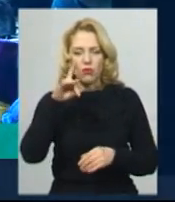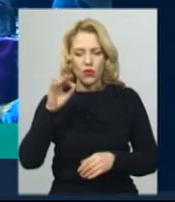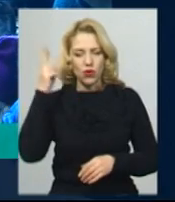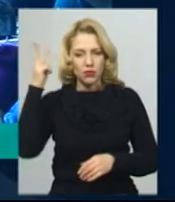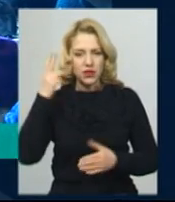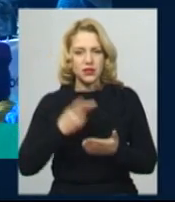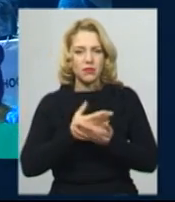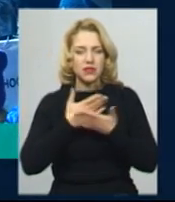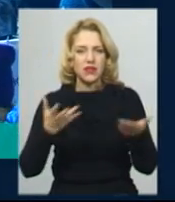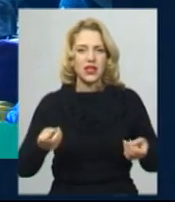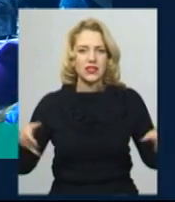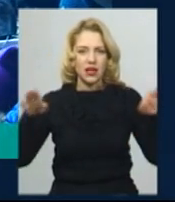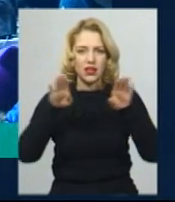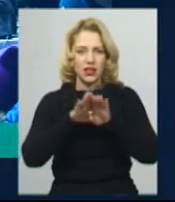ярмарку.